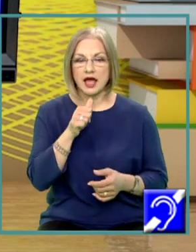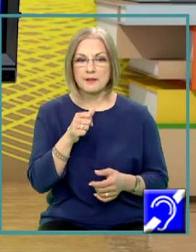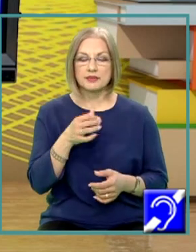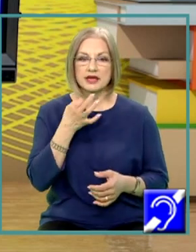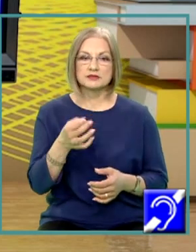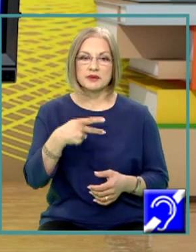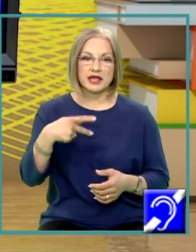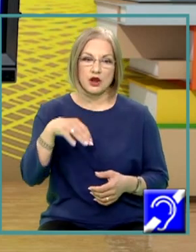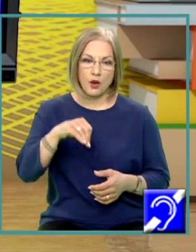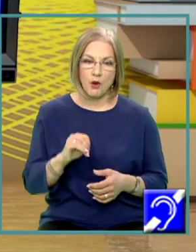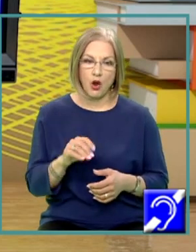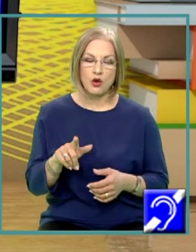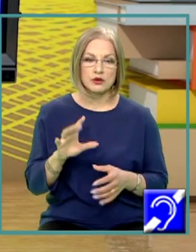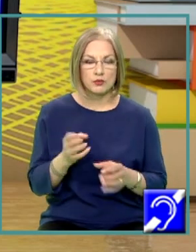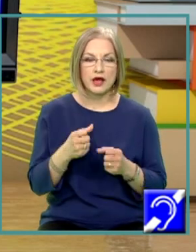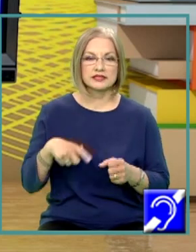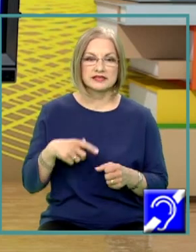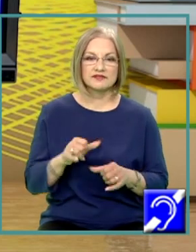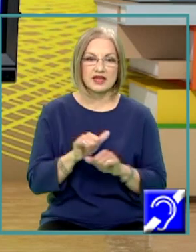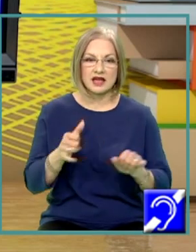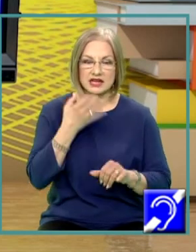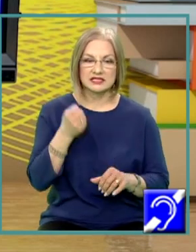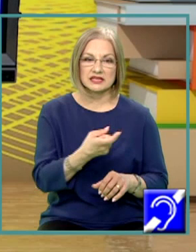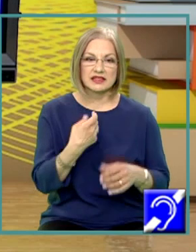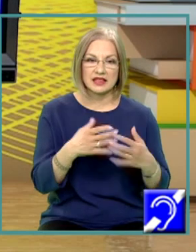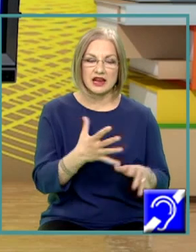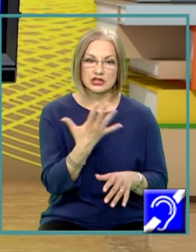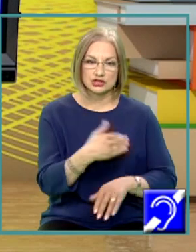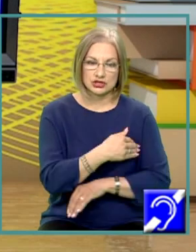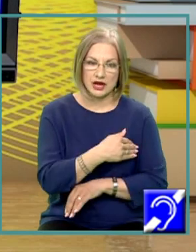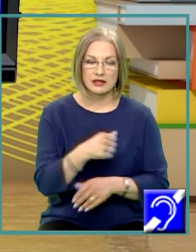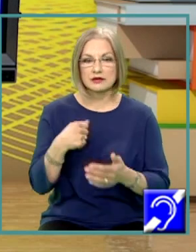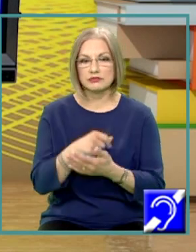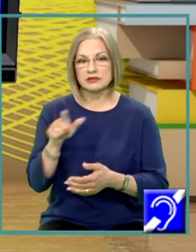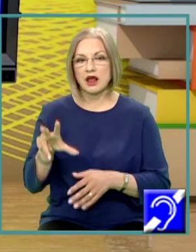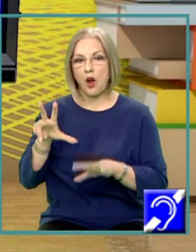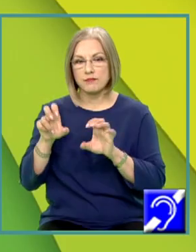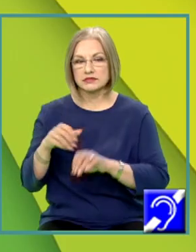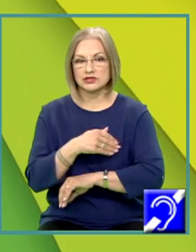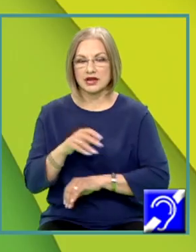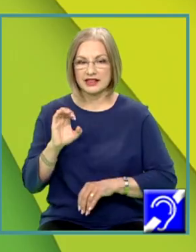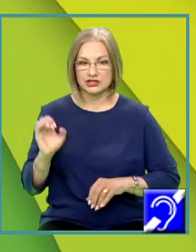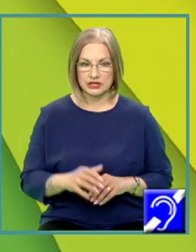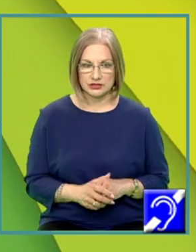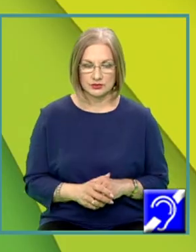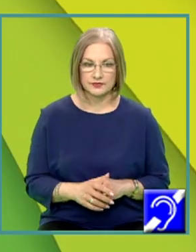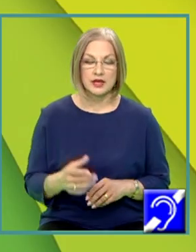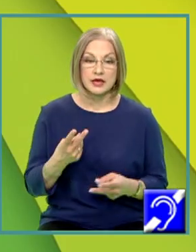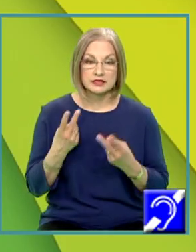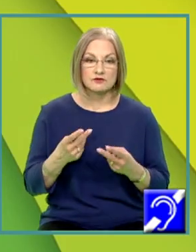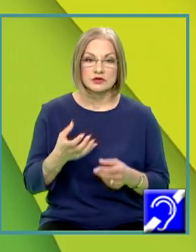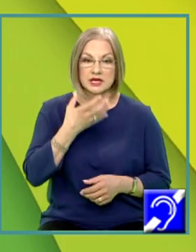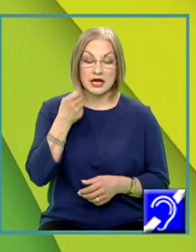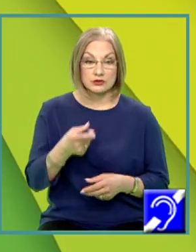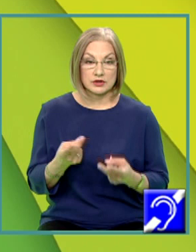kilomoli, care poate fi încălzită de la 5 grade Celsius la 80 grade Celsius, utilizând căldura